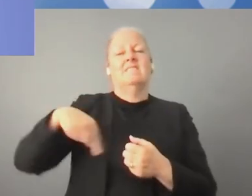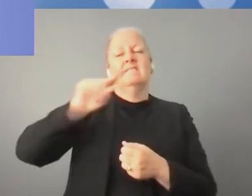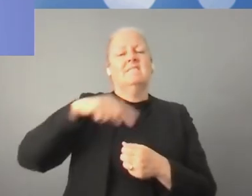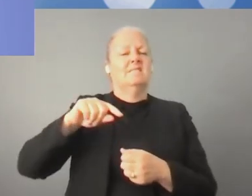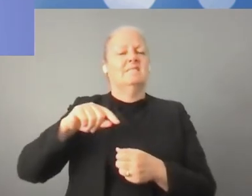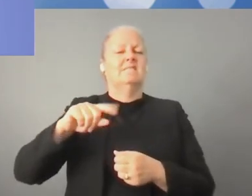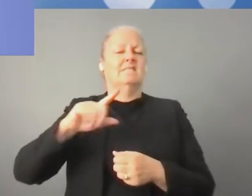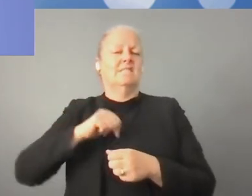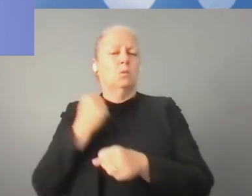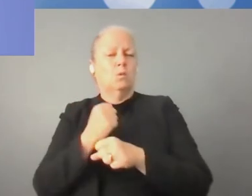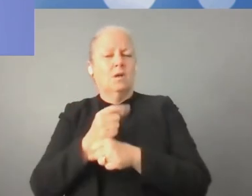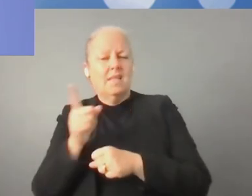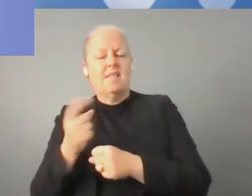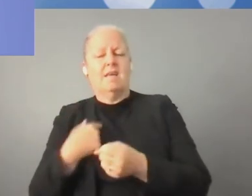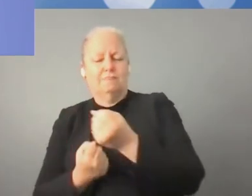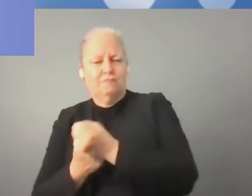rozwoju.